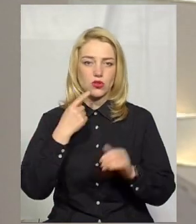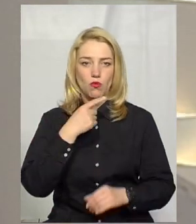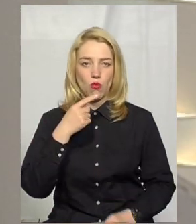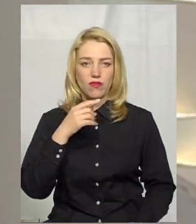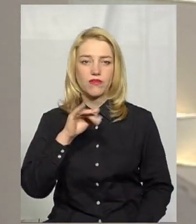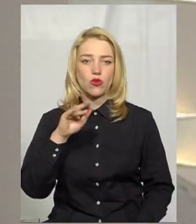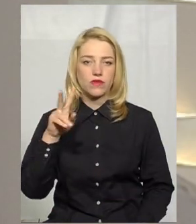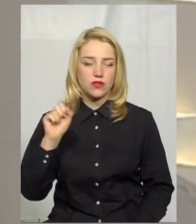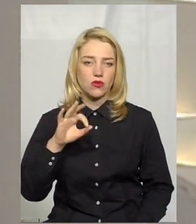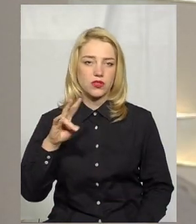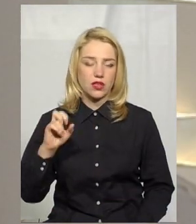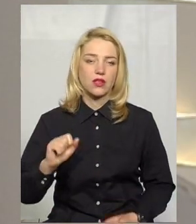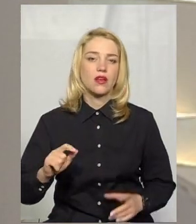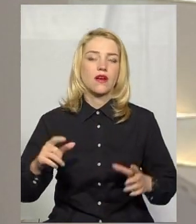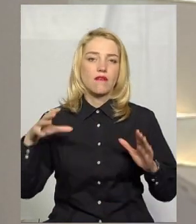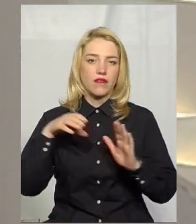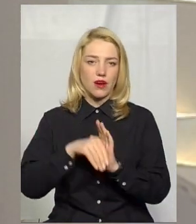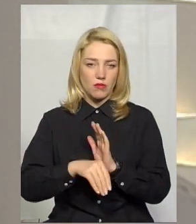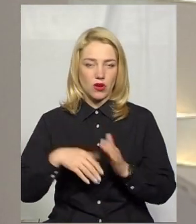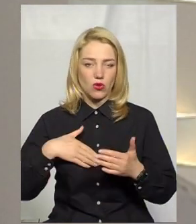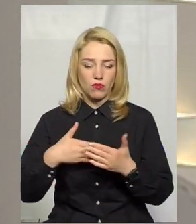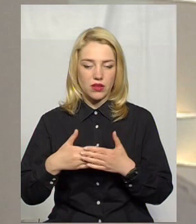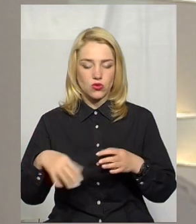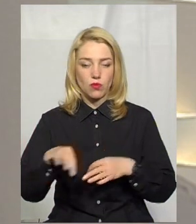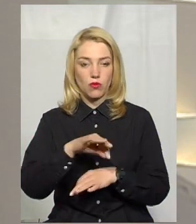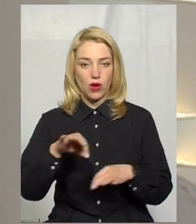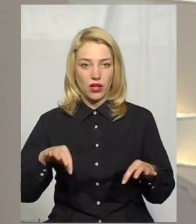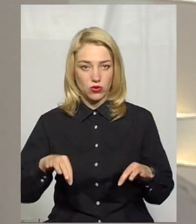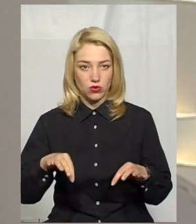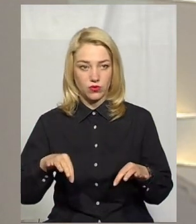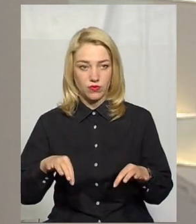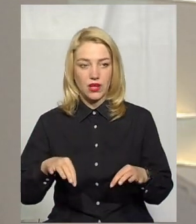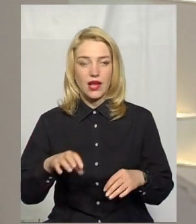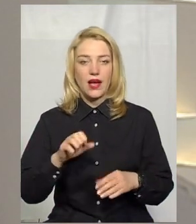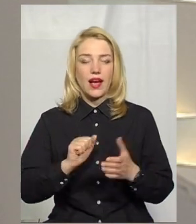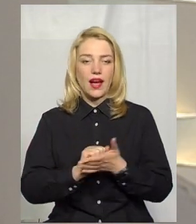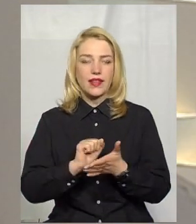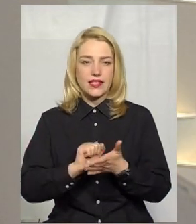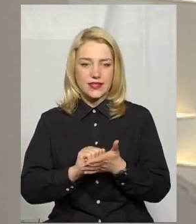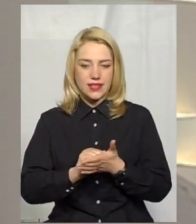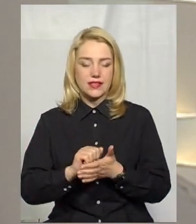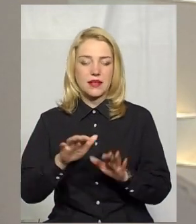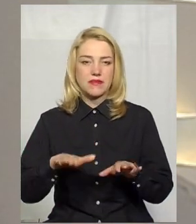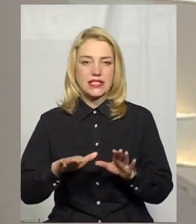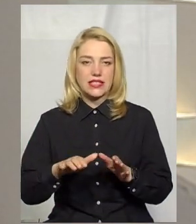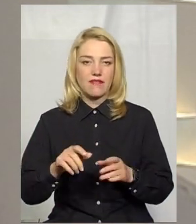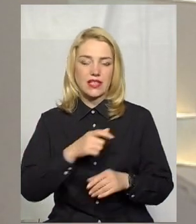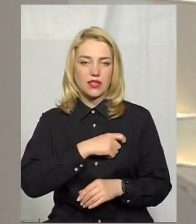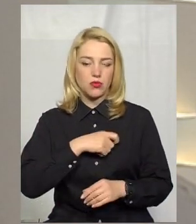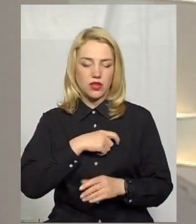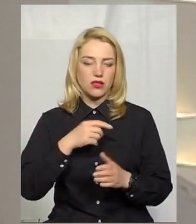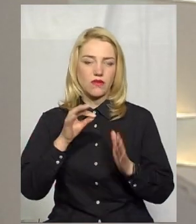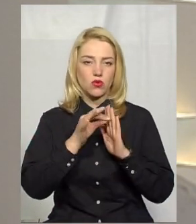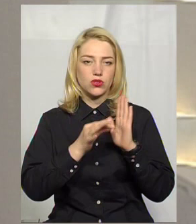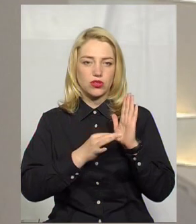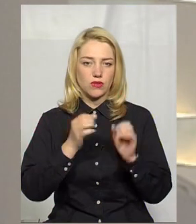У рамках громадського проєкту «Атестація місцевих депутатів» оцінювали роботу